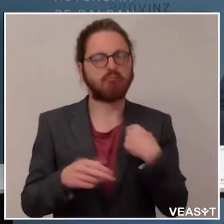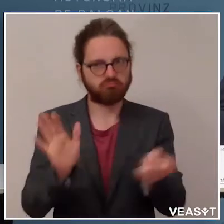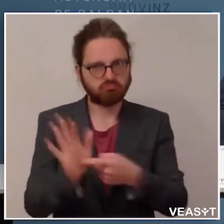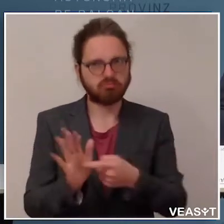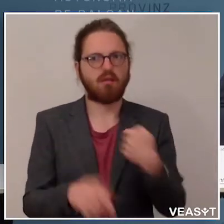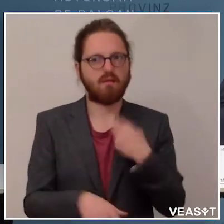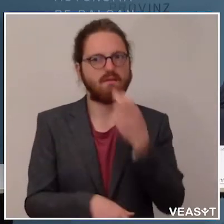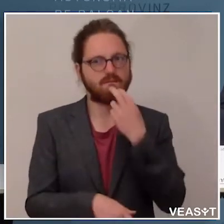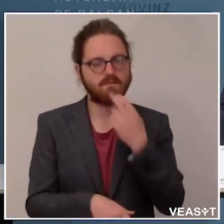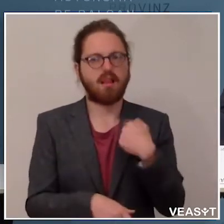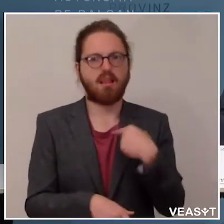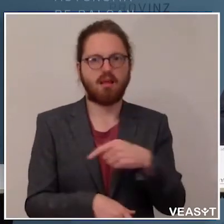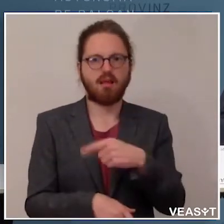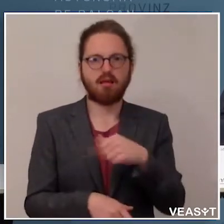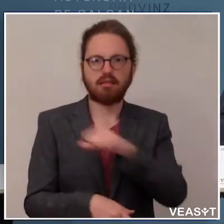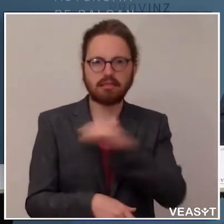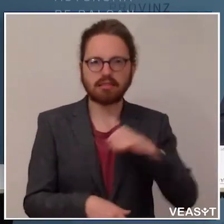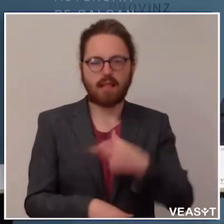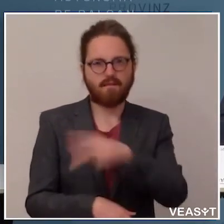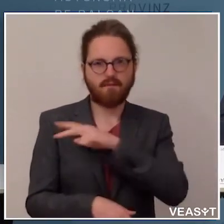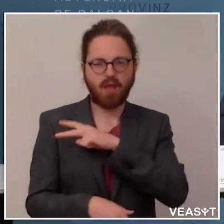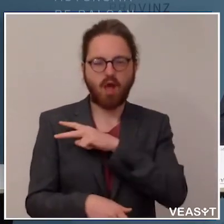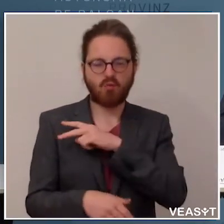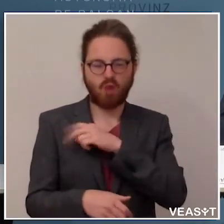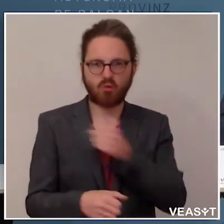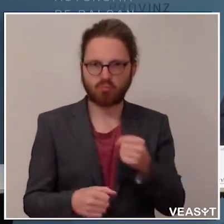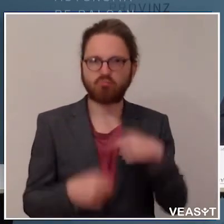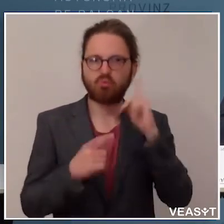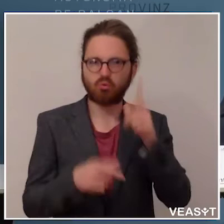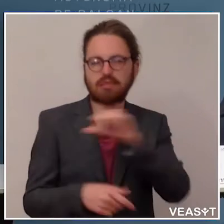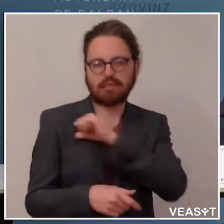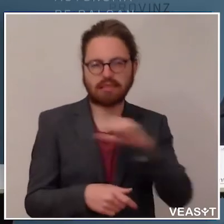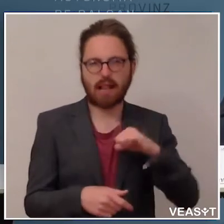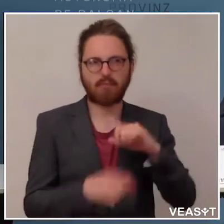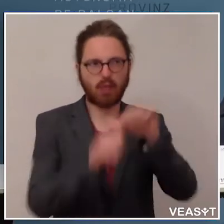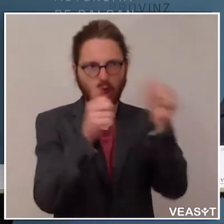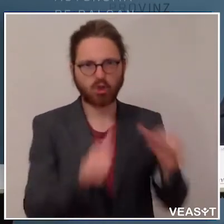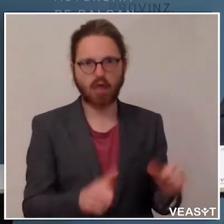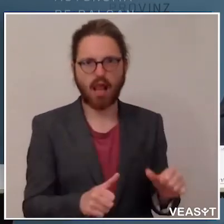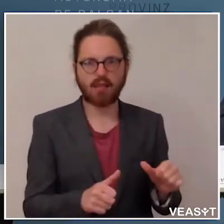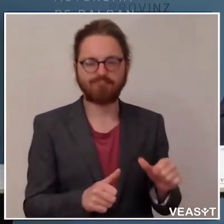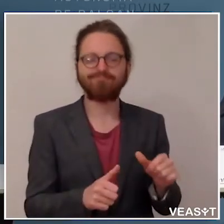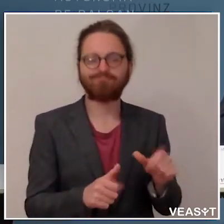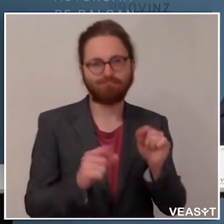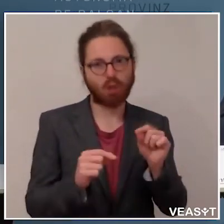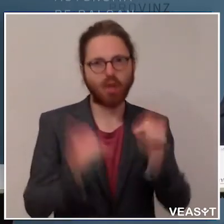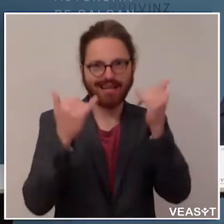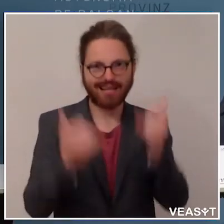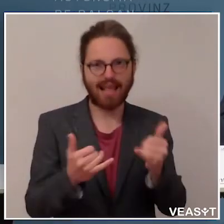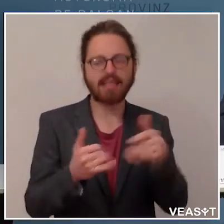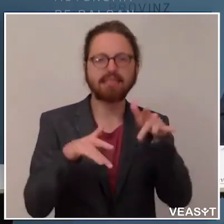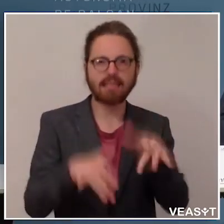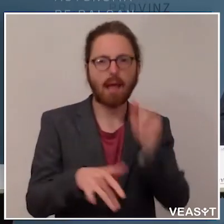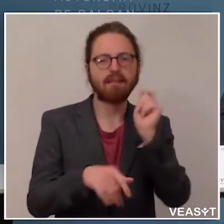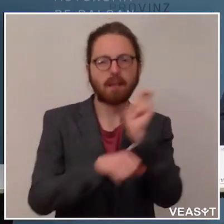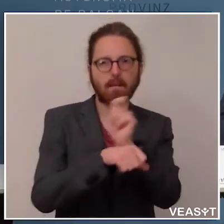Wir wollen die Dinge in Verantwortung selbst gestalten und natürlich stehen wir jetzt gewissermaßen auch unter Beobachtung. Wird